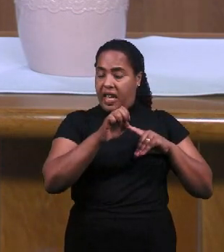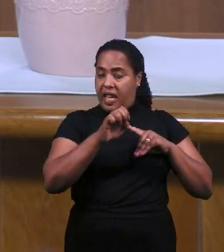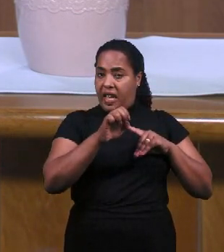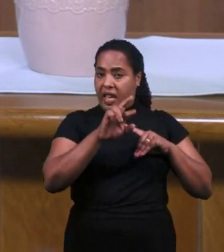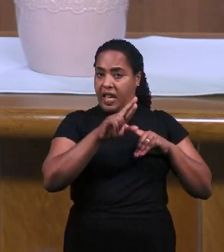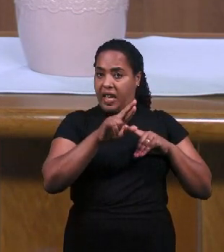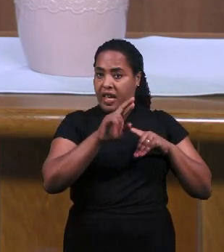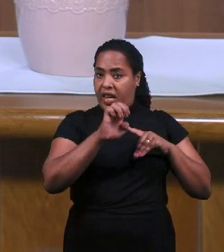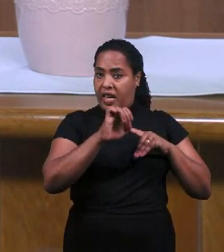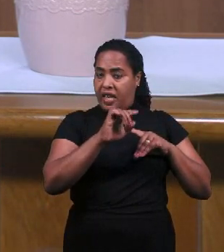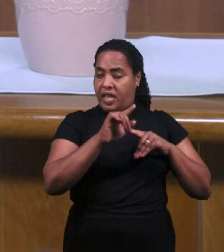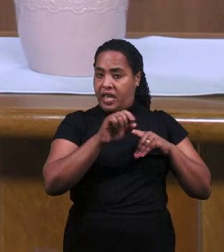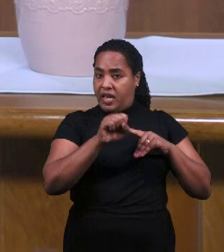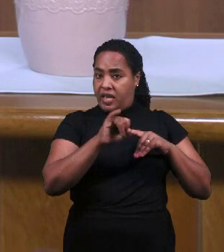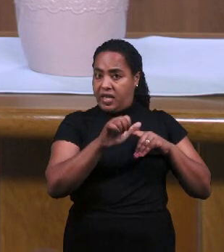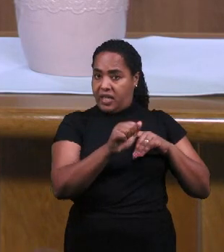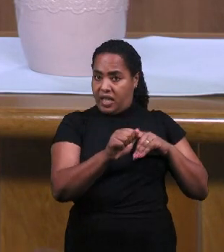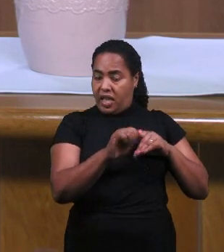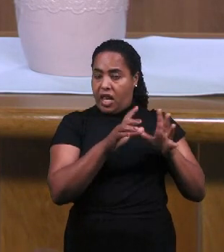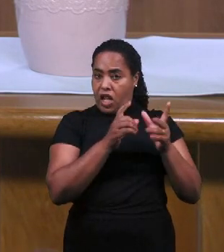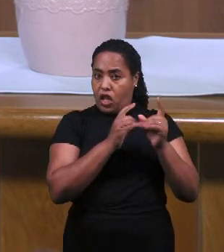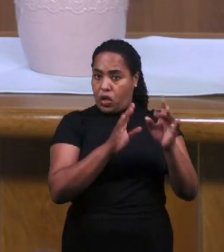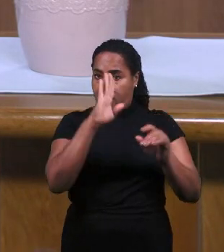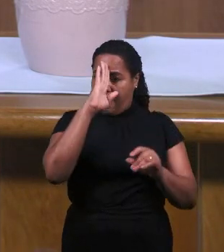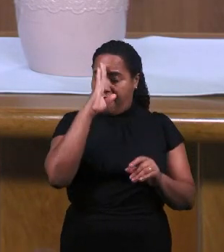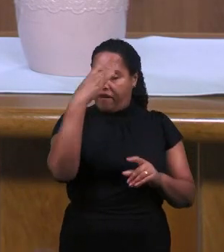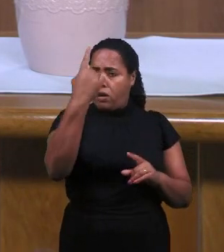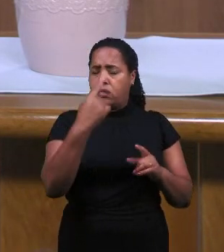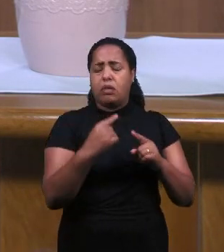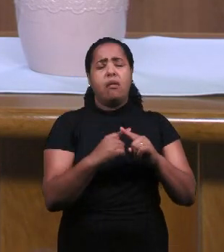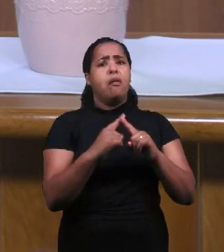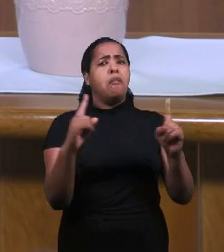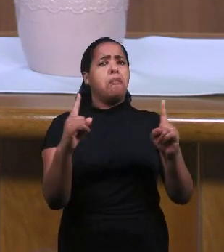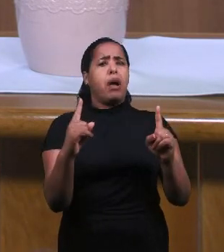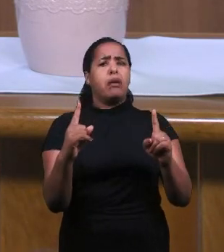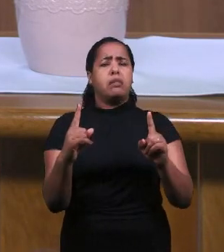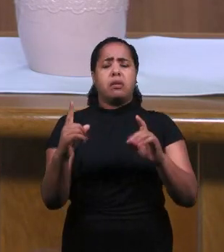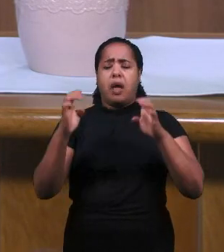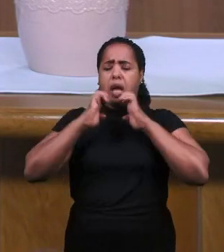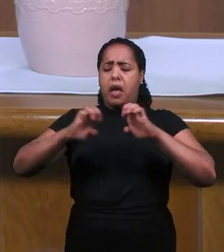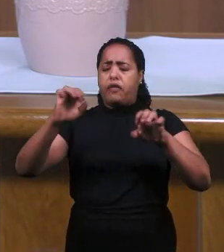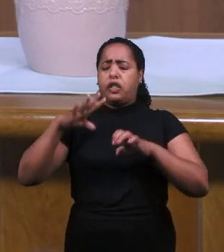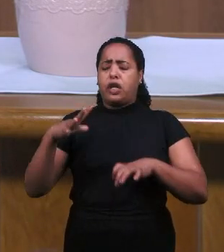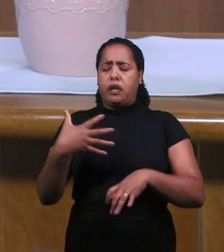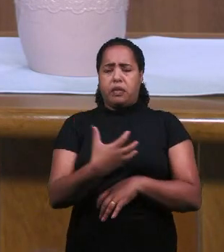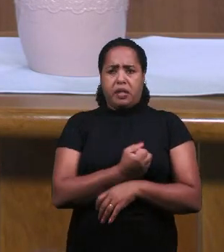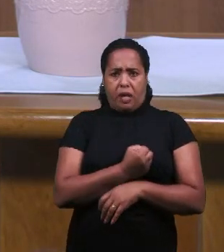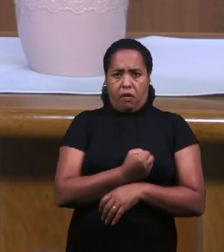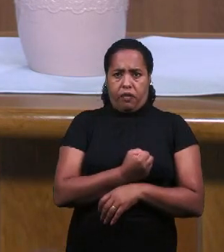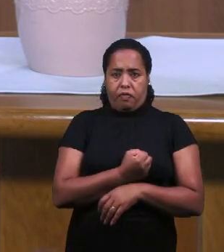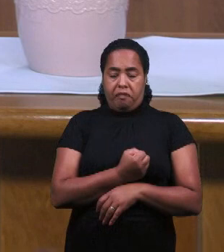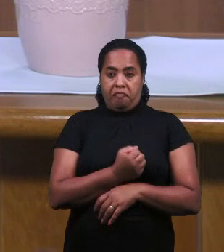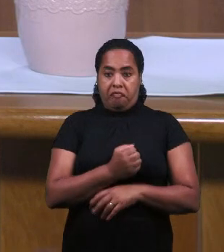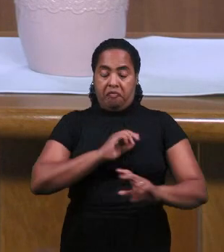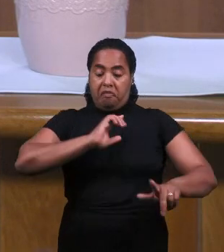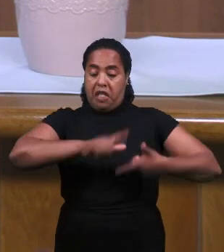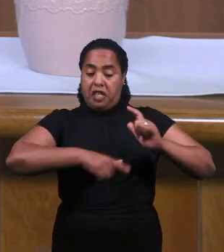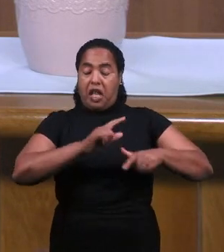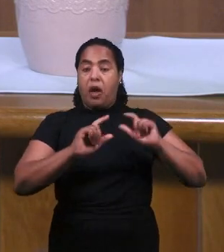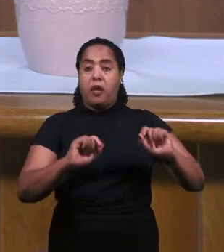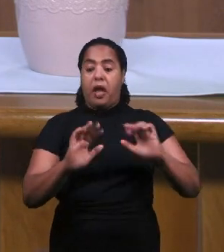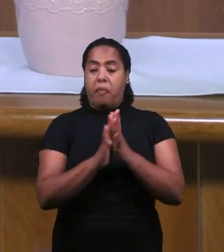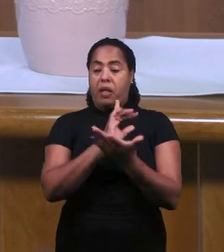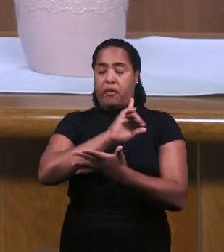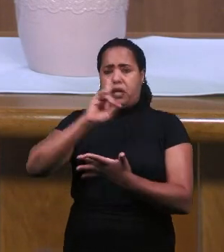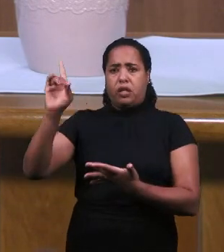Ерес это лжедоктрина Существует только одно Евангелие Которое, мы спасаемся